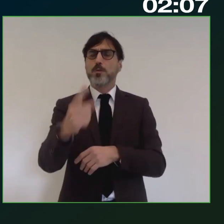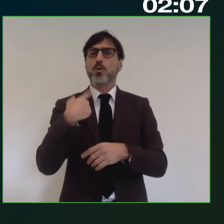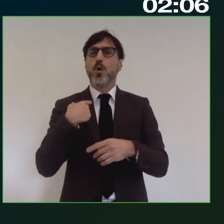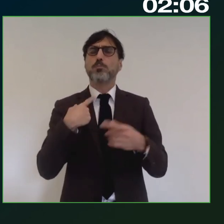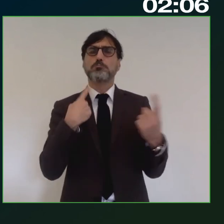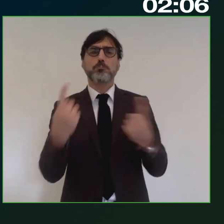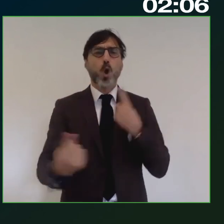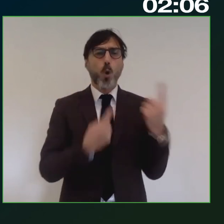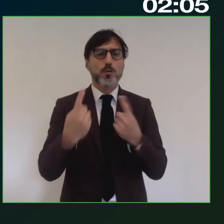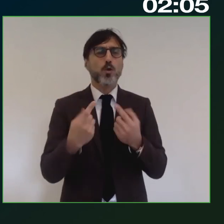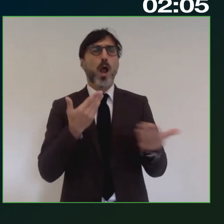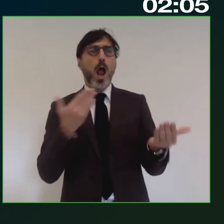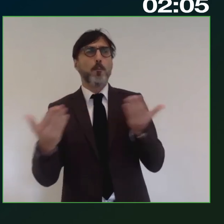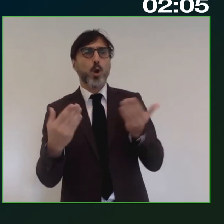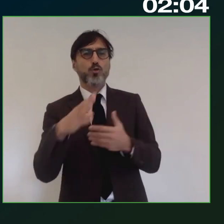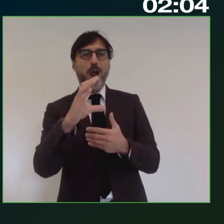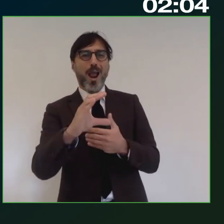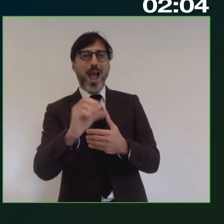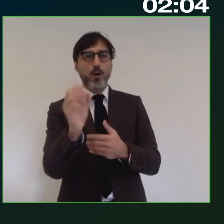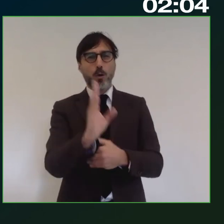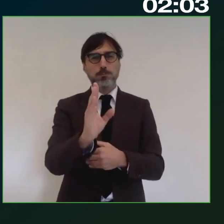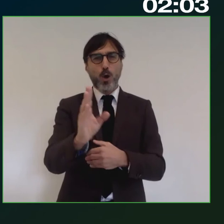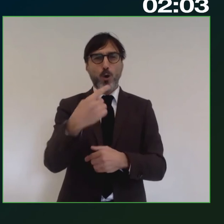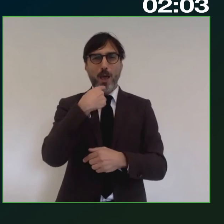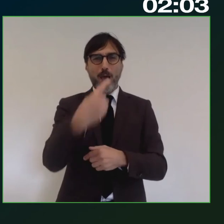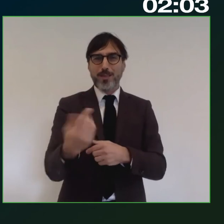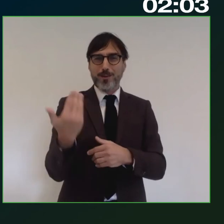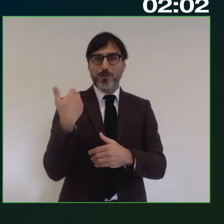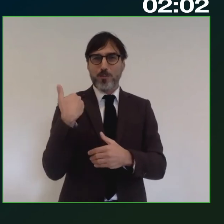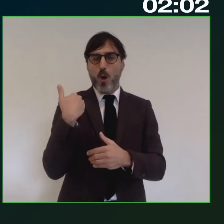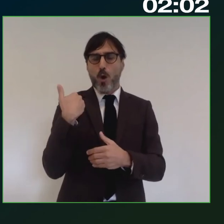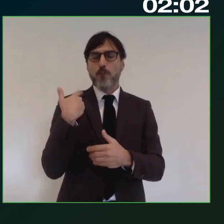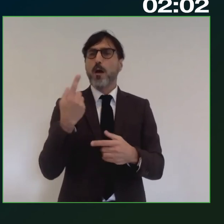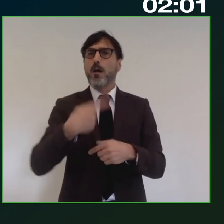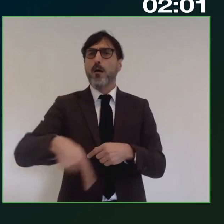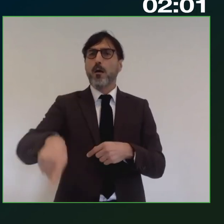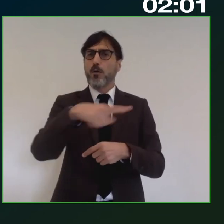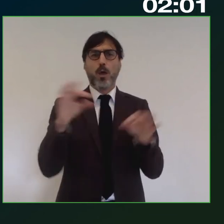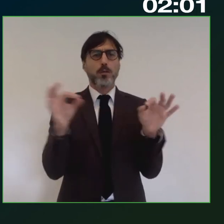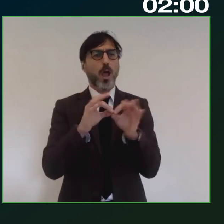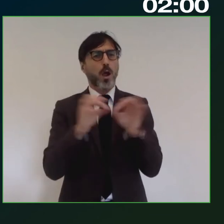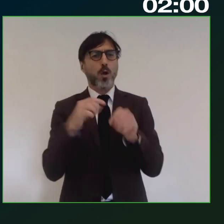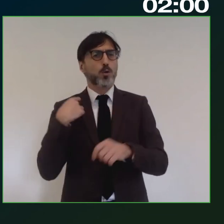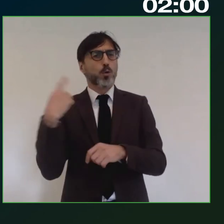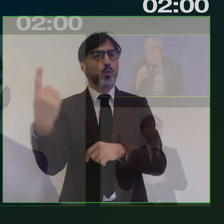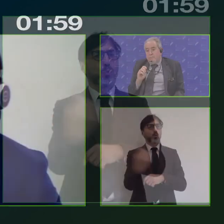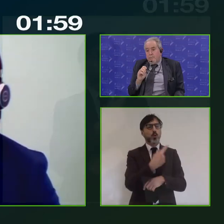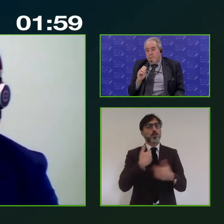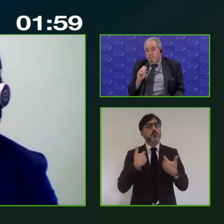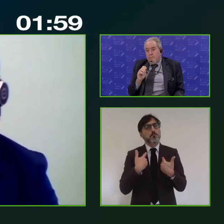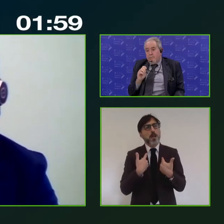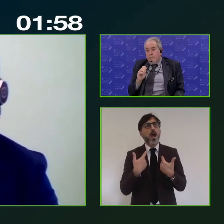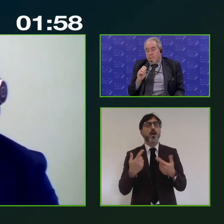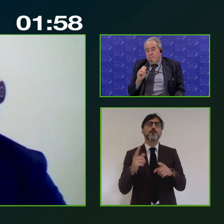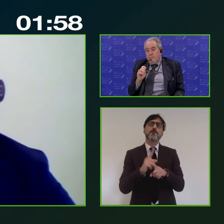che Carlo Borgomeo portava la nostra attenzione sui quali siamo tutti quanti molto d'accordo ma io tenderei